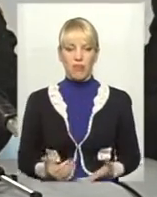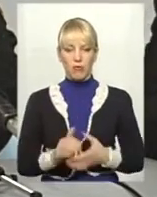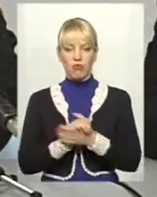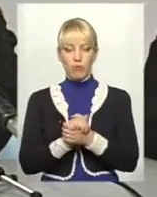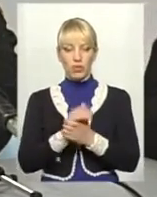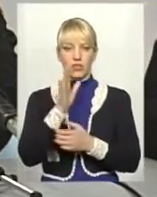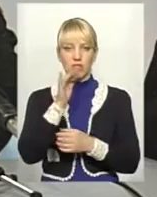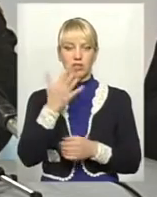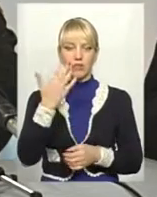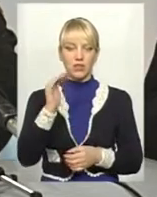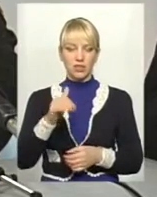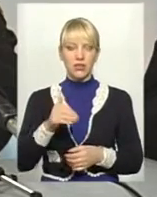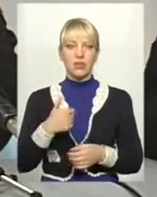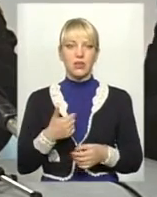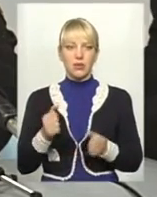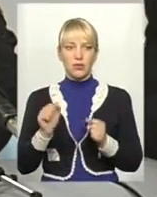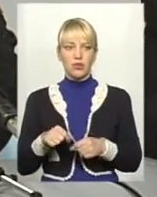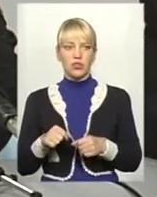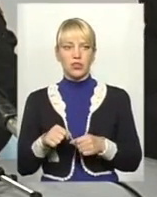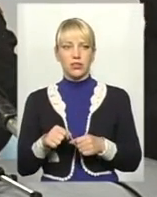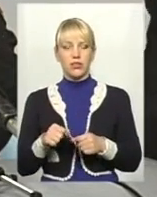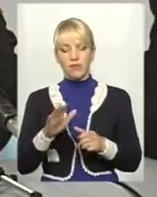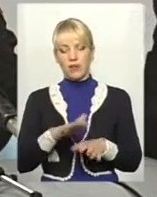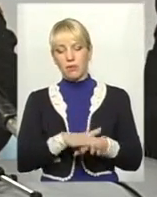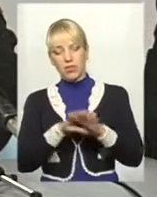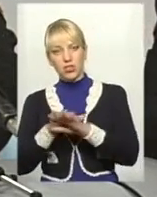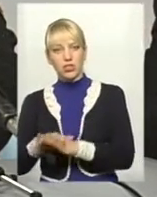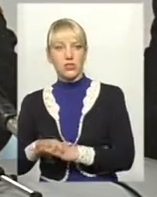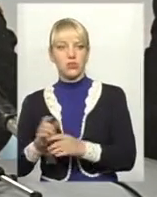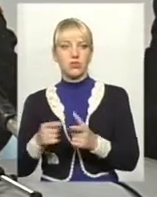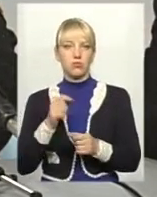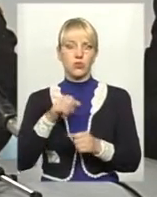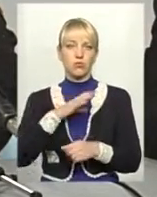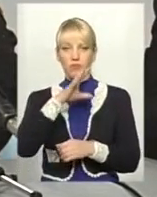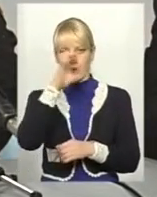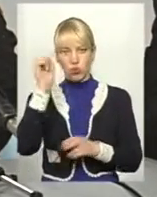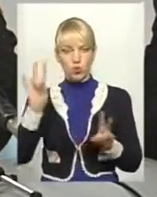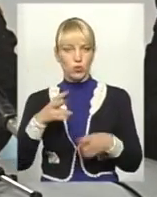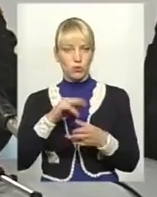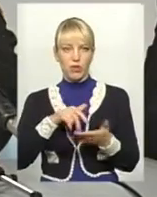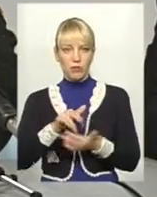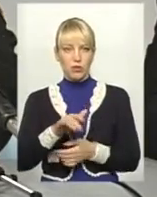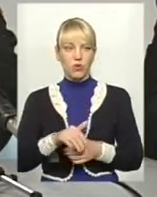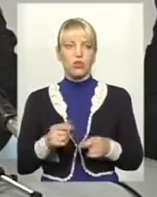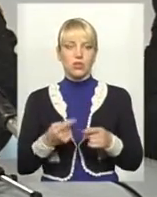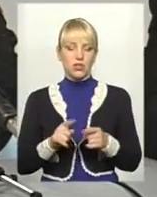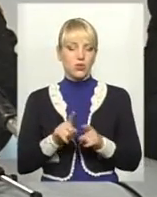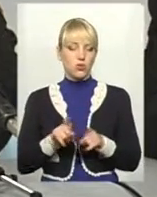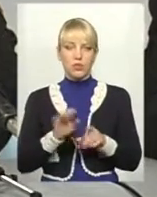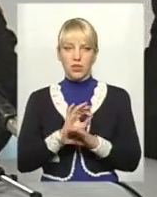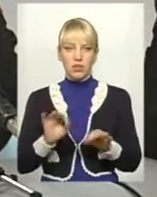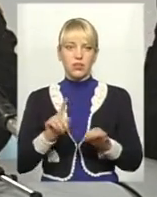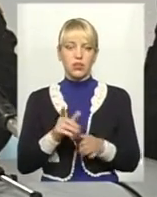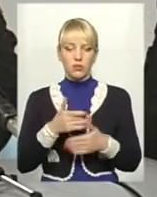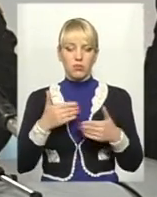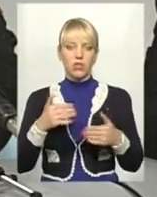тисяч на п'ять чоловік можна залишити. Давайте їх перечислимо. Чи можемо я вночний клуб не піду один раз? Значить, це теж прекрасно, що ми так